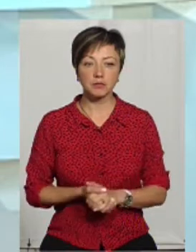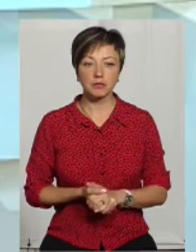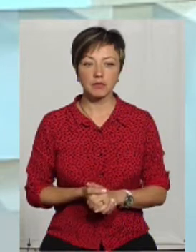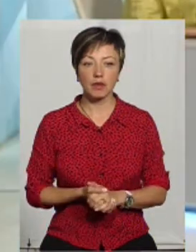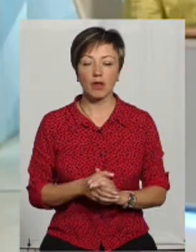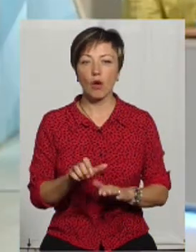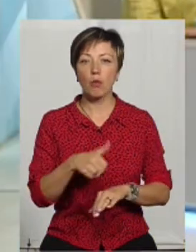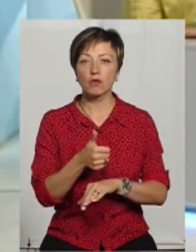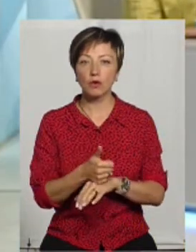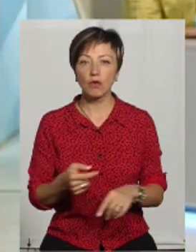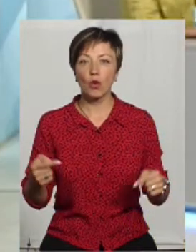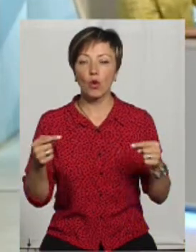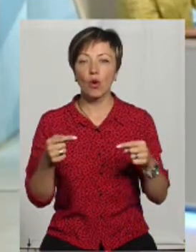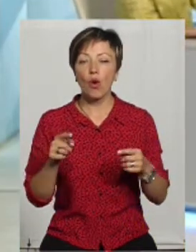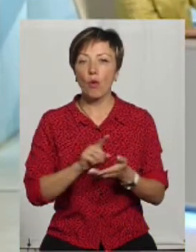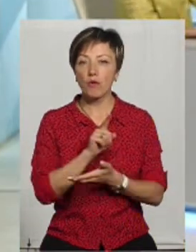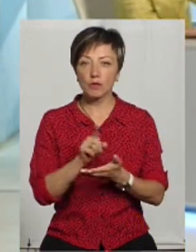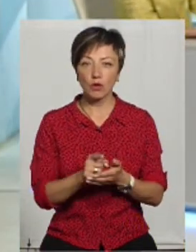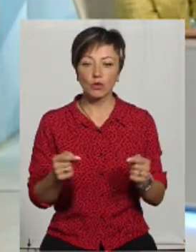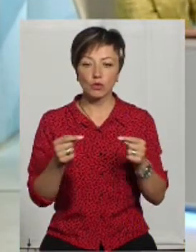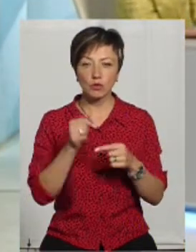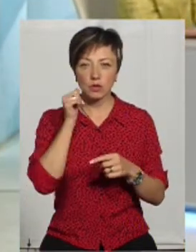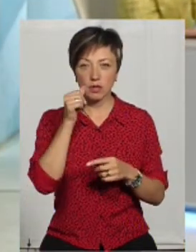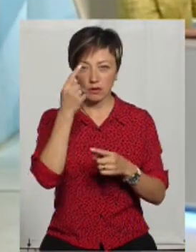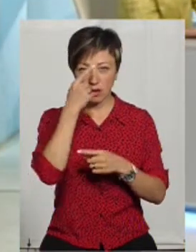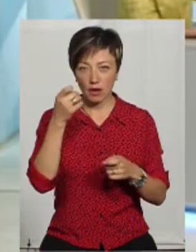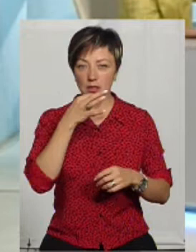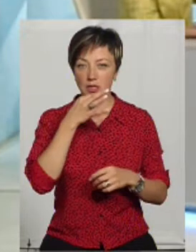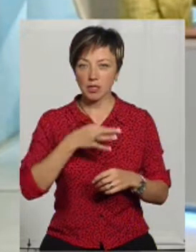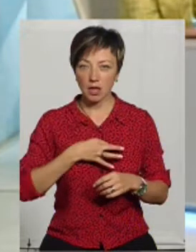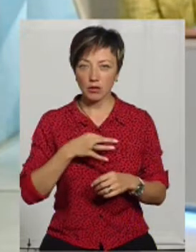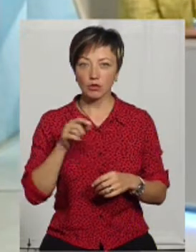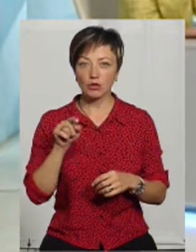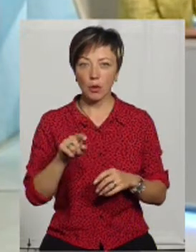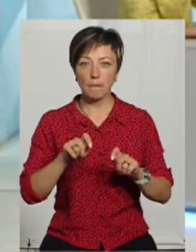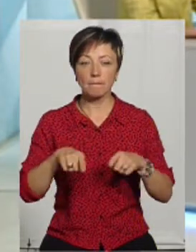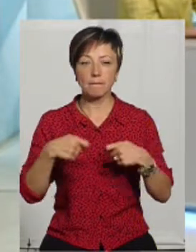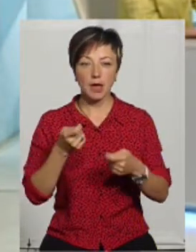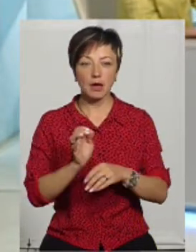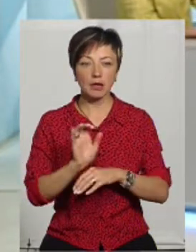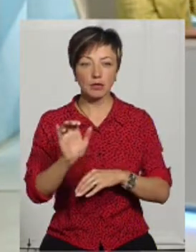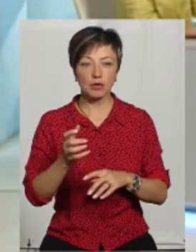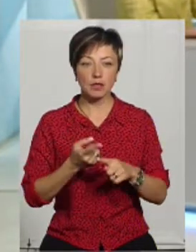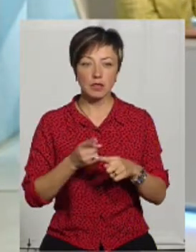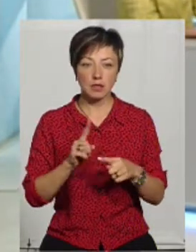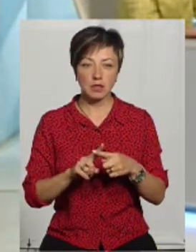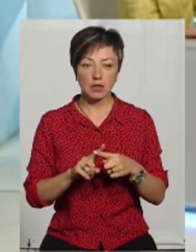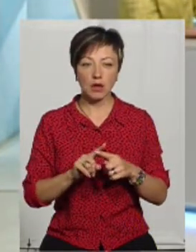Обов'язково уточню завтра ще раз цю інформацію, тому що мені точно було сказано, що вони переадресовують,